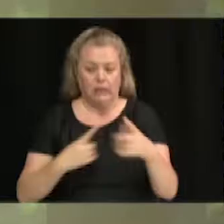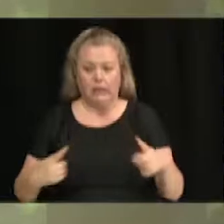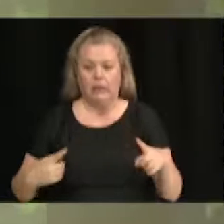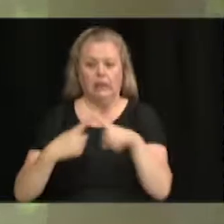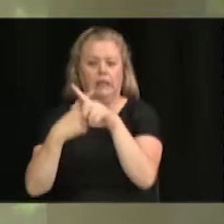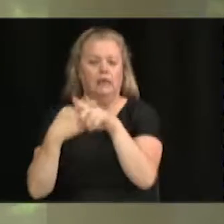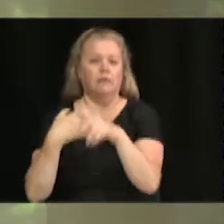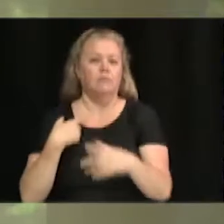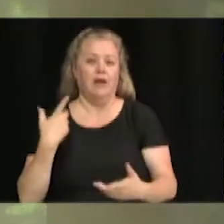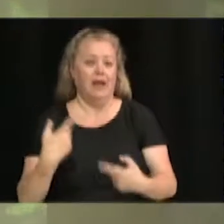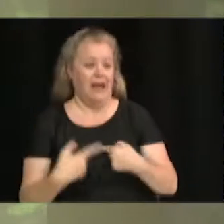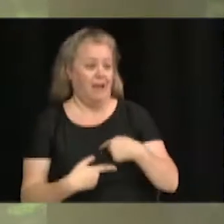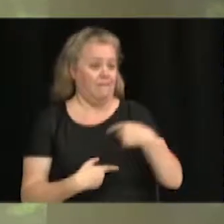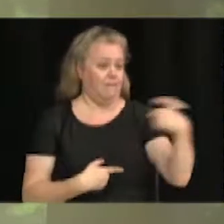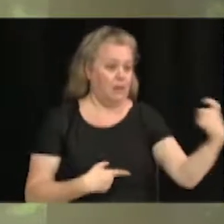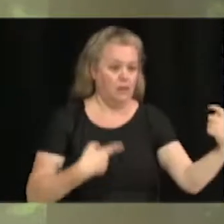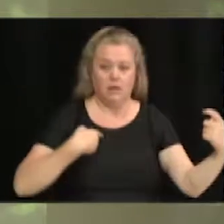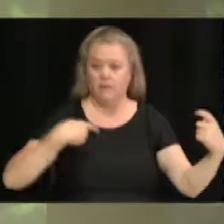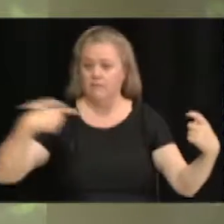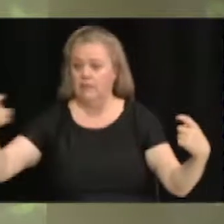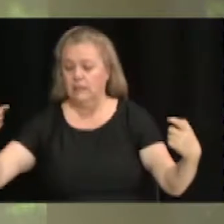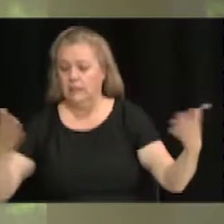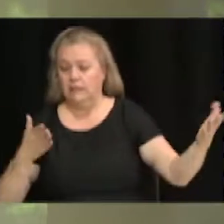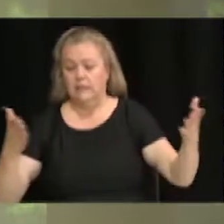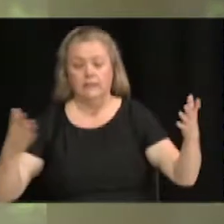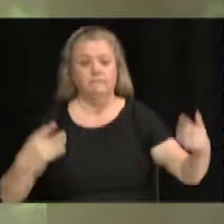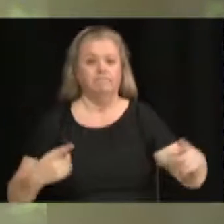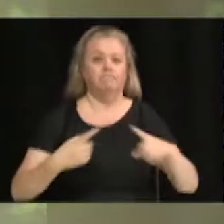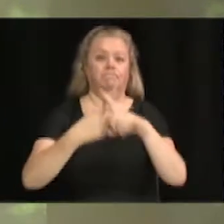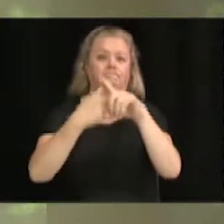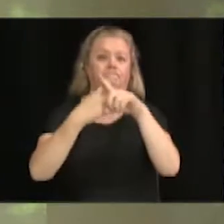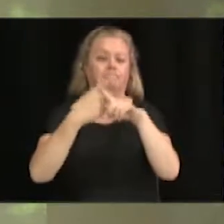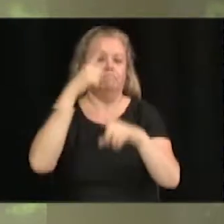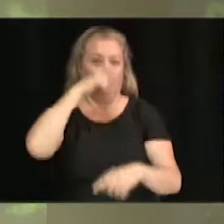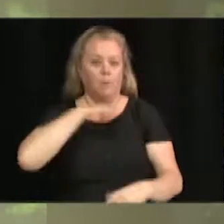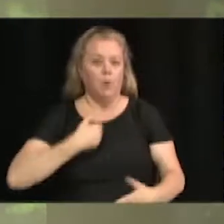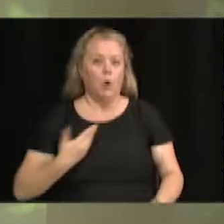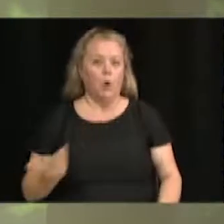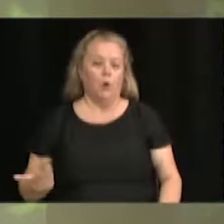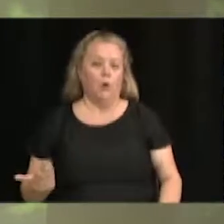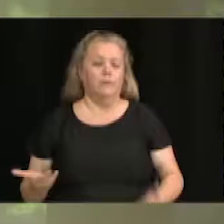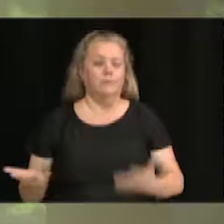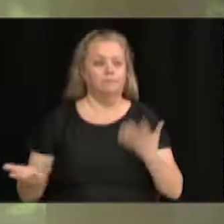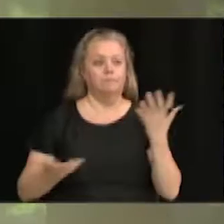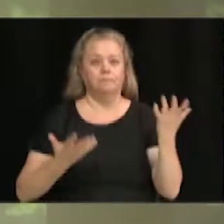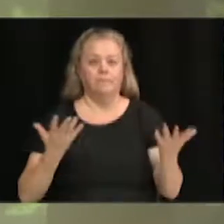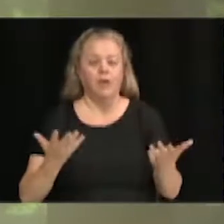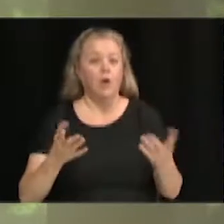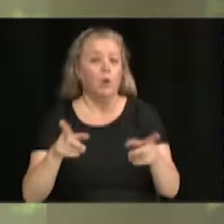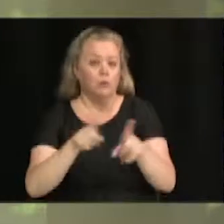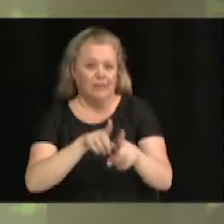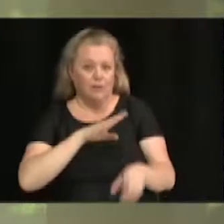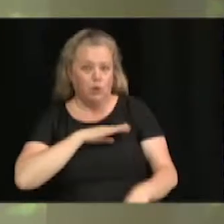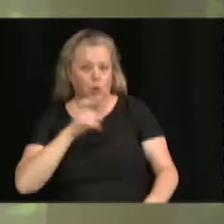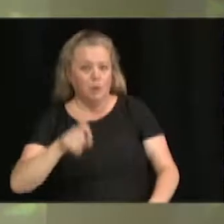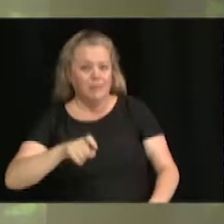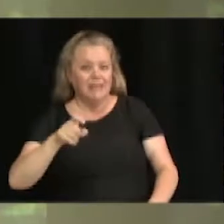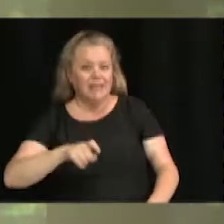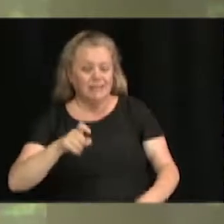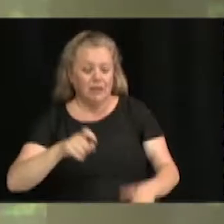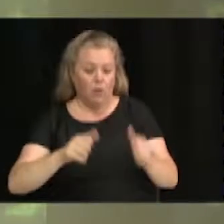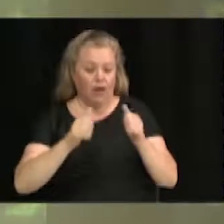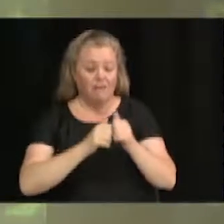arrive souvent que j'ai des invitations qui peuvent être, évidemment, en même temps. J'ai des obligations également avec l'Union des